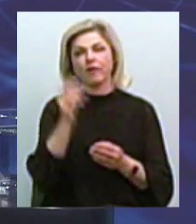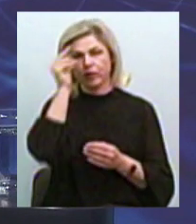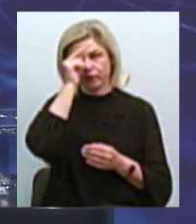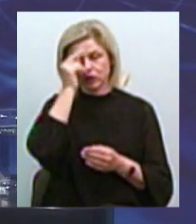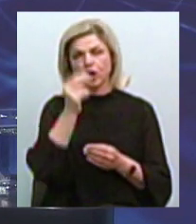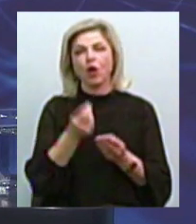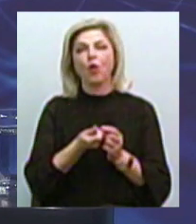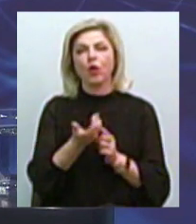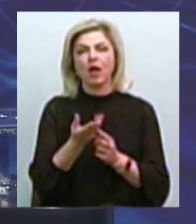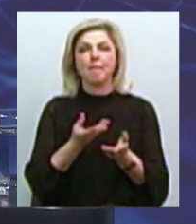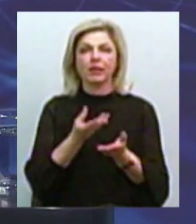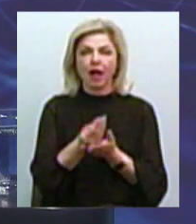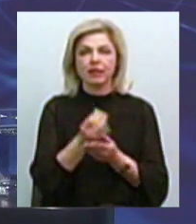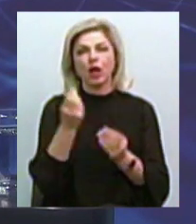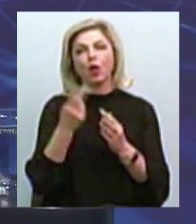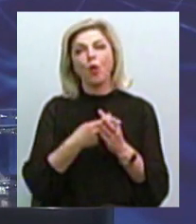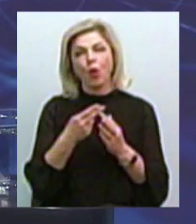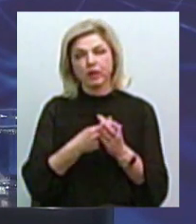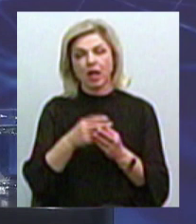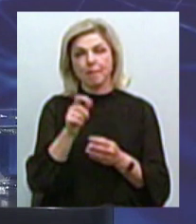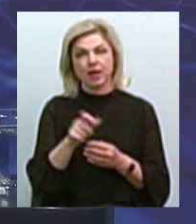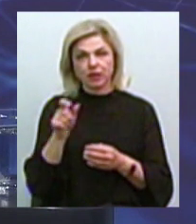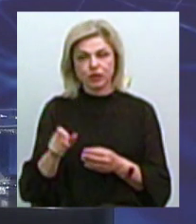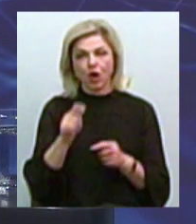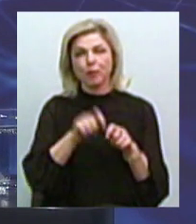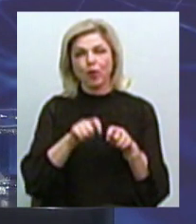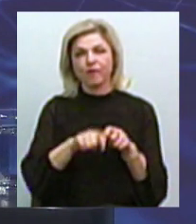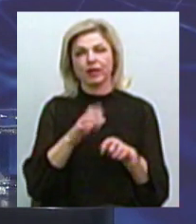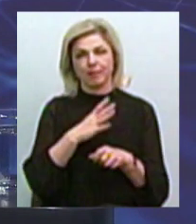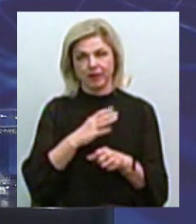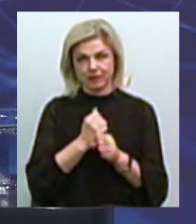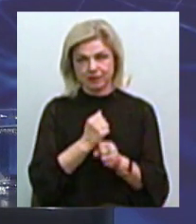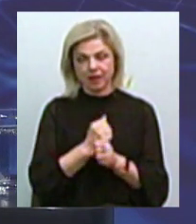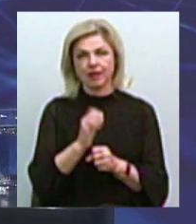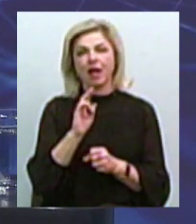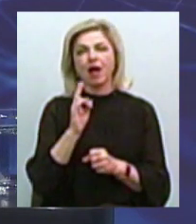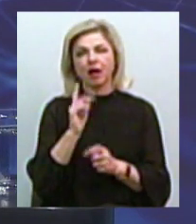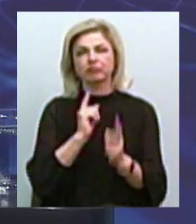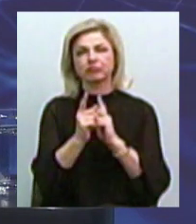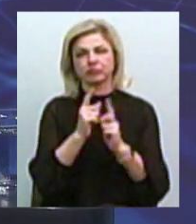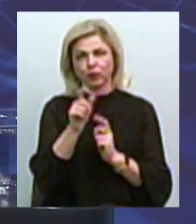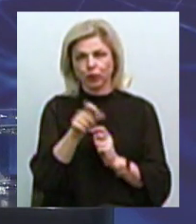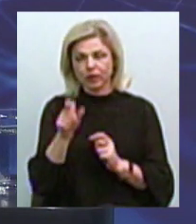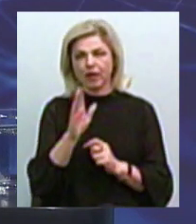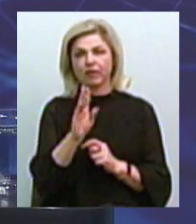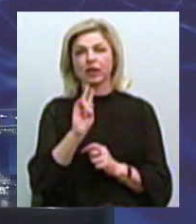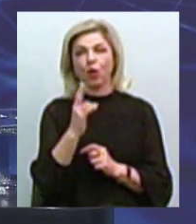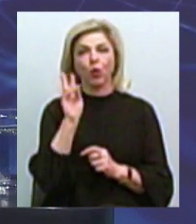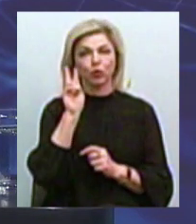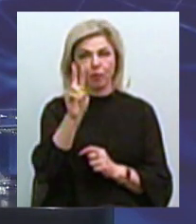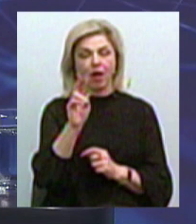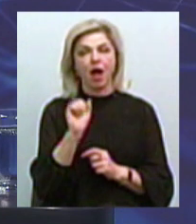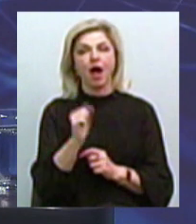платних та пільгових пасажирів проведена перевірку пасажиропотоку у миколаївських тролейбусах, а тижнім